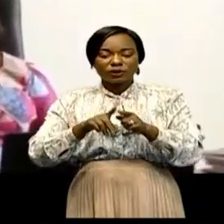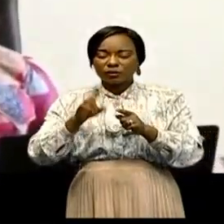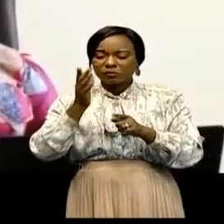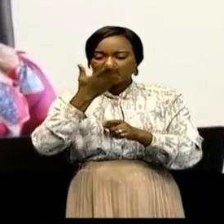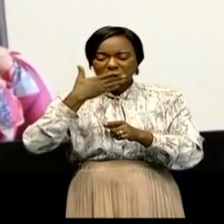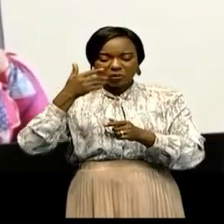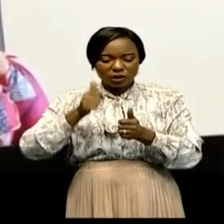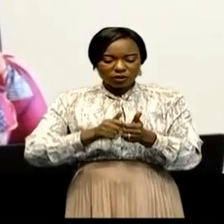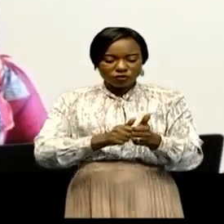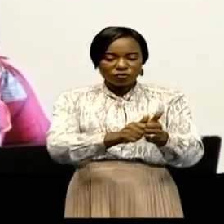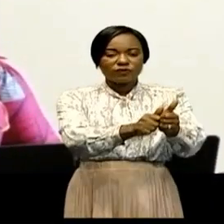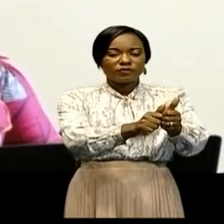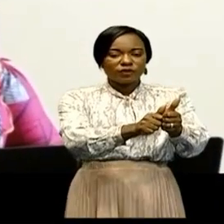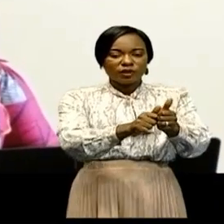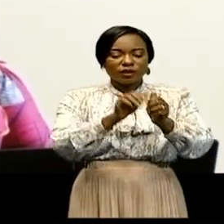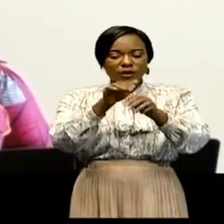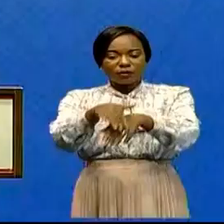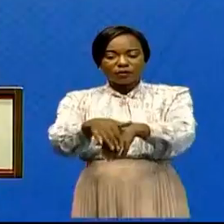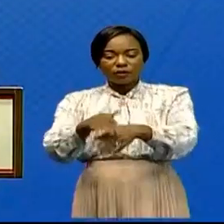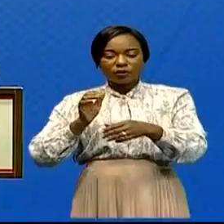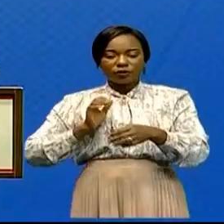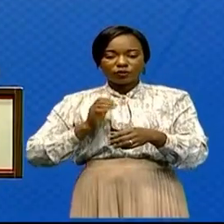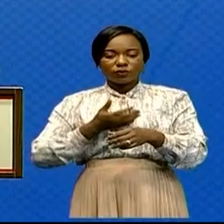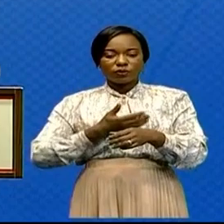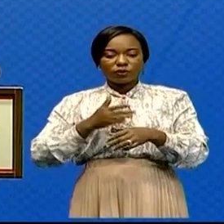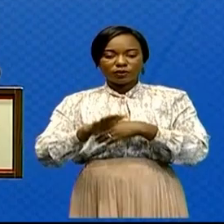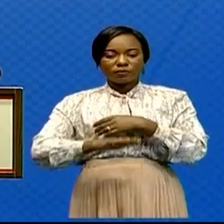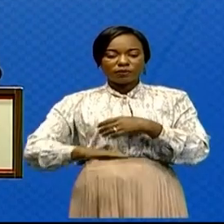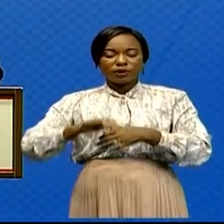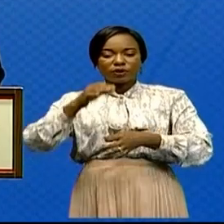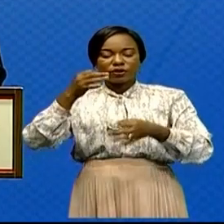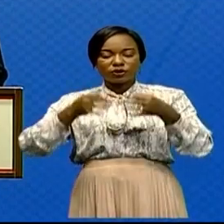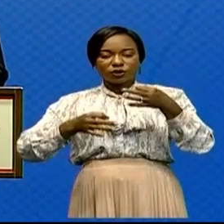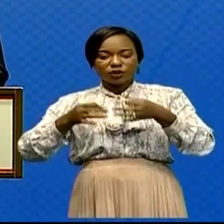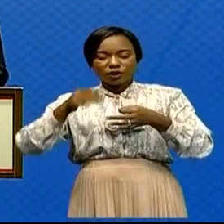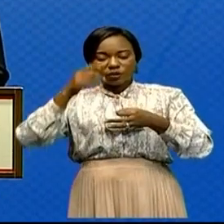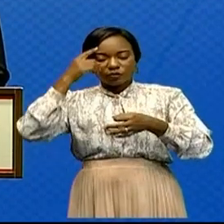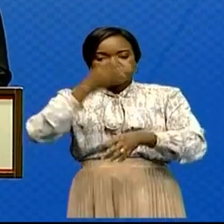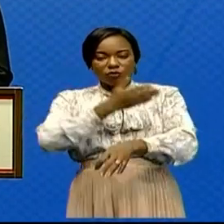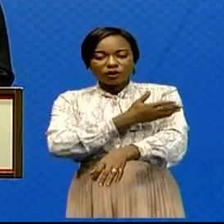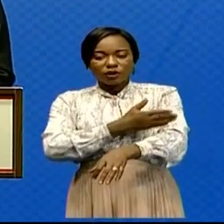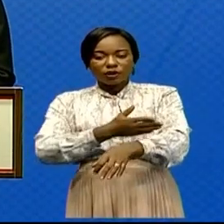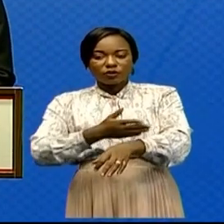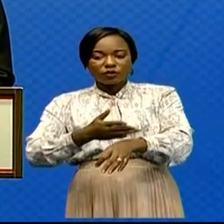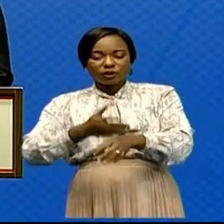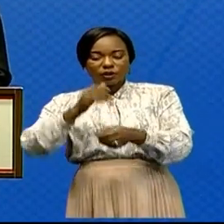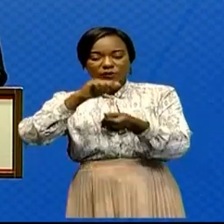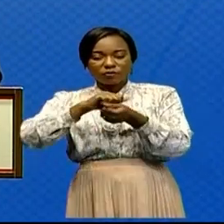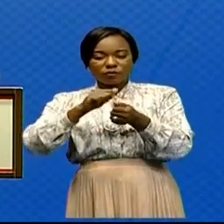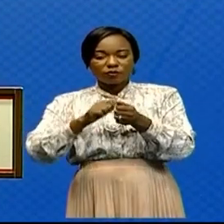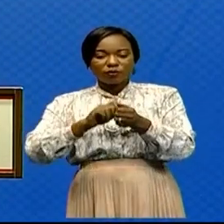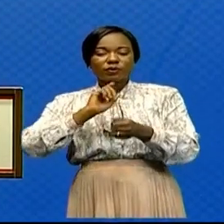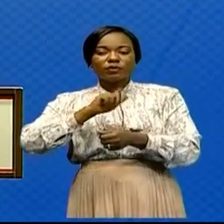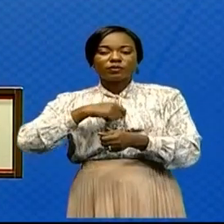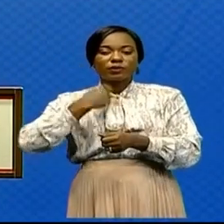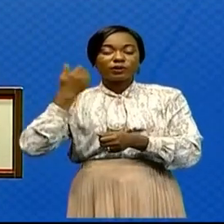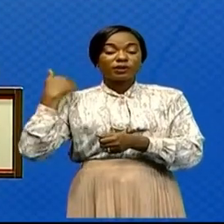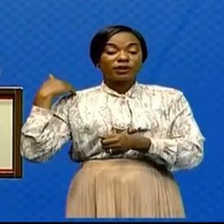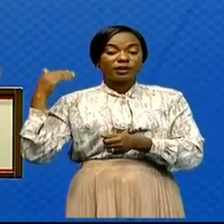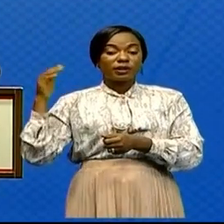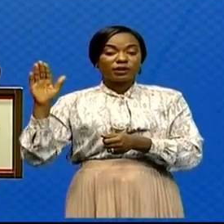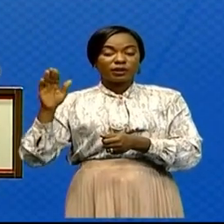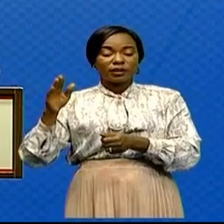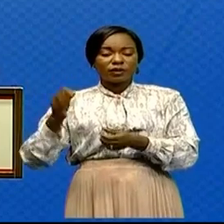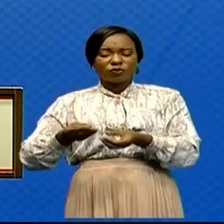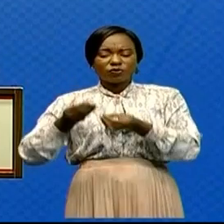suivi des affaires impliquant notre pays en justice dans le but de réduire les risques des condamnations de l'État à des fortes